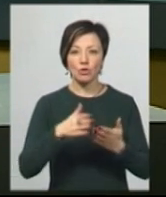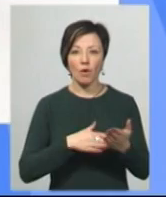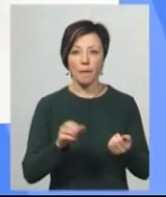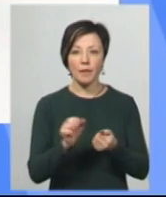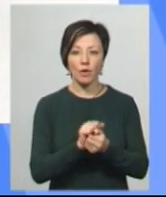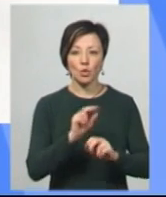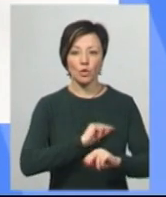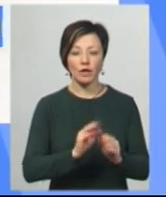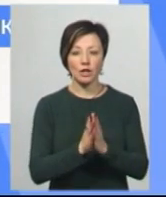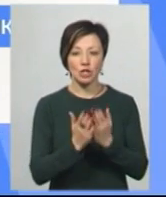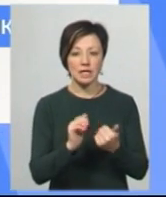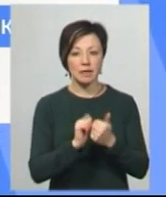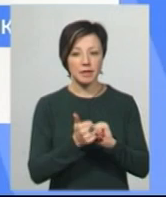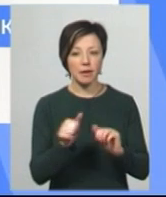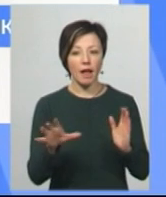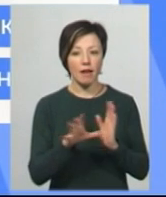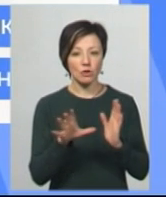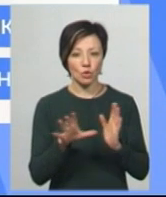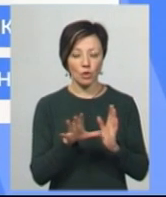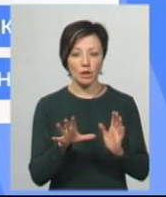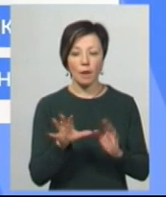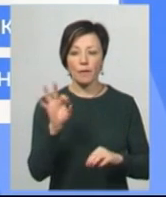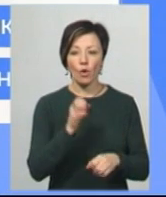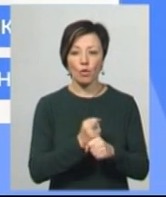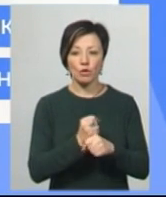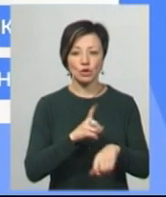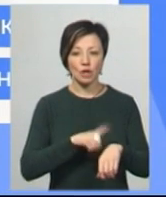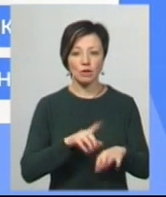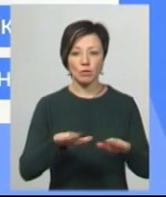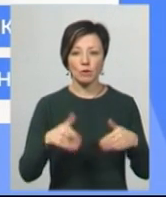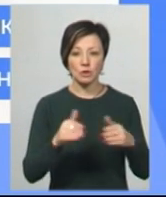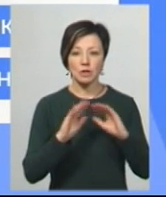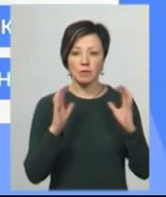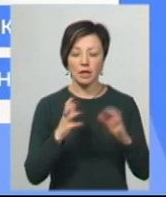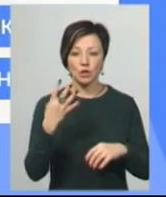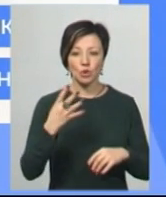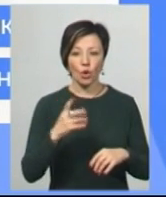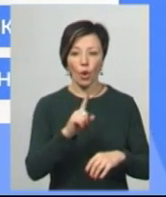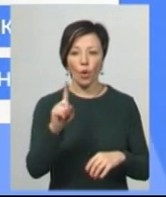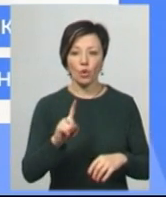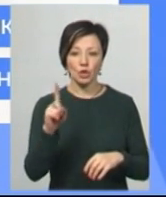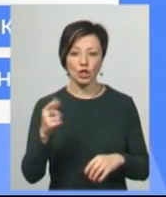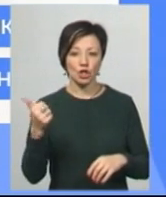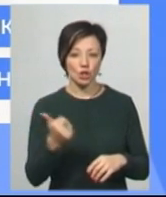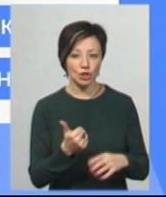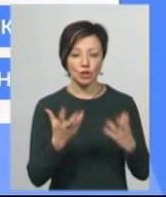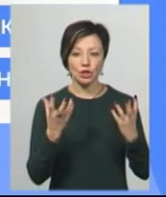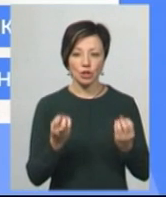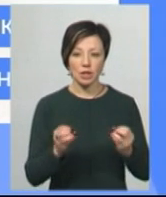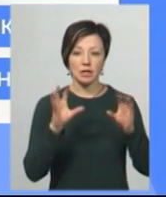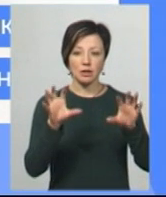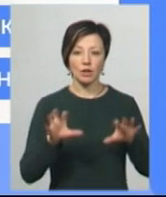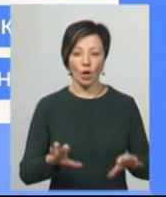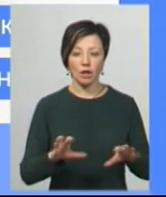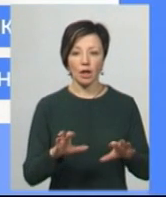трудові книжки. Замість них будуть електронні. Щодо робочого часу пропонують зберегти 40-годинний робочий тиждень, а ще легалізувати